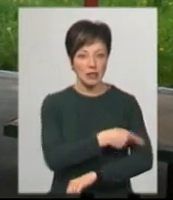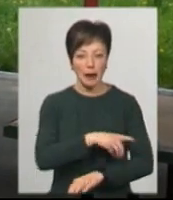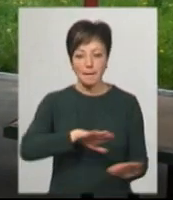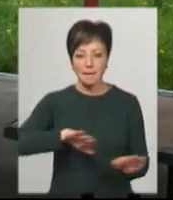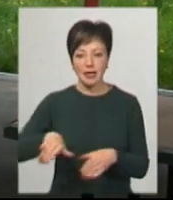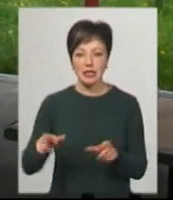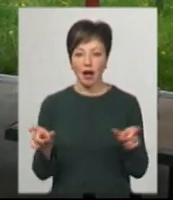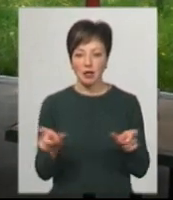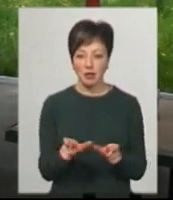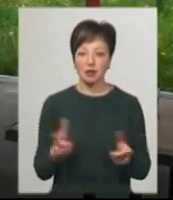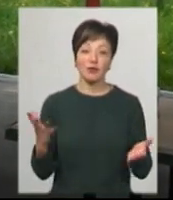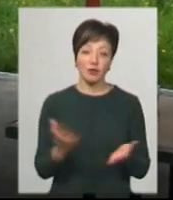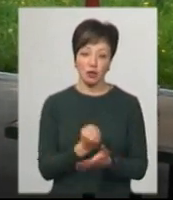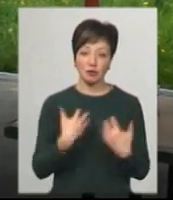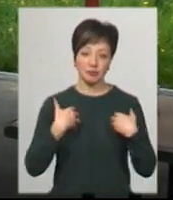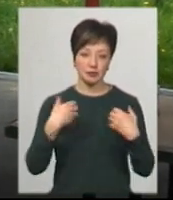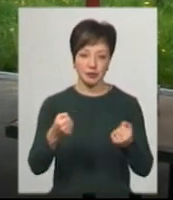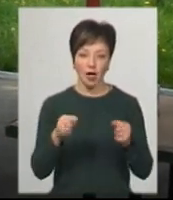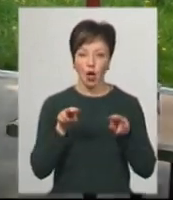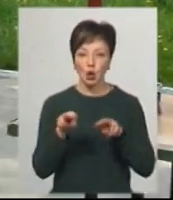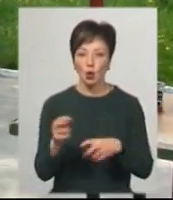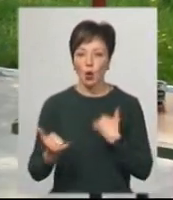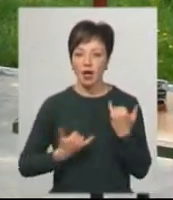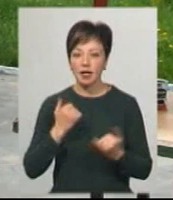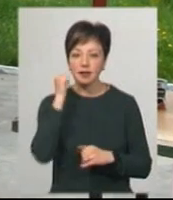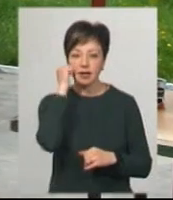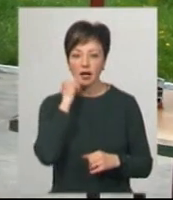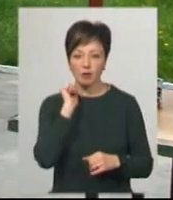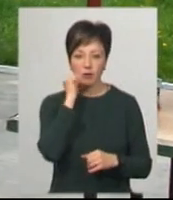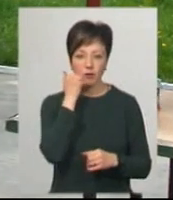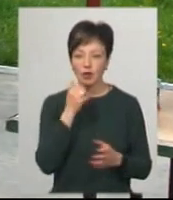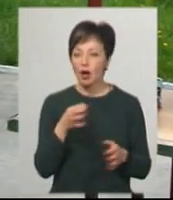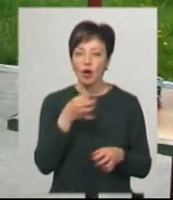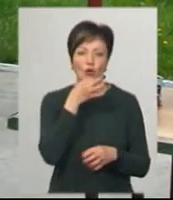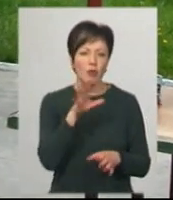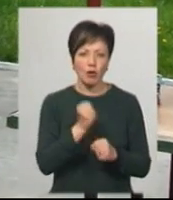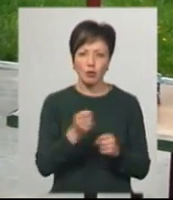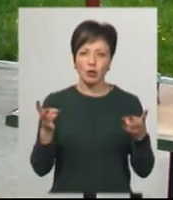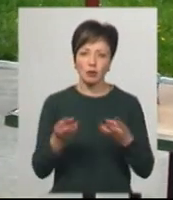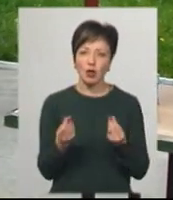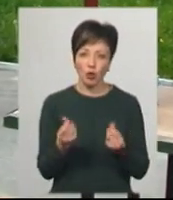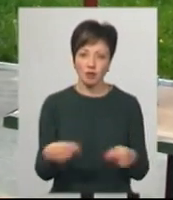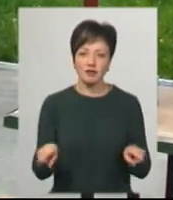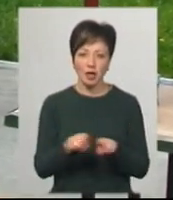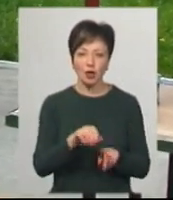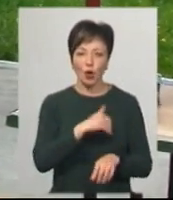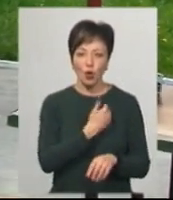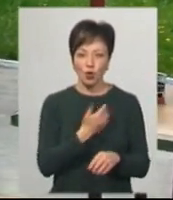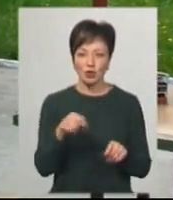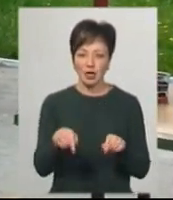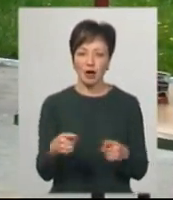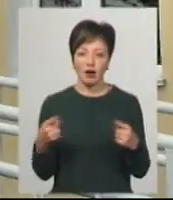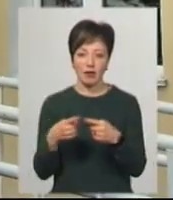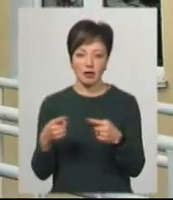після карантину і ось вийшло. Мене взяли доглядати бабусю старенько. Хватаюся за будь-яку роботу, бо потрібні гроші і все-таки хочу піти звідси і